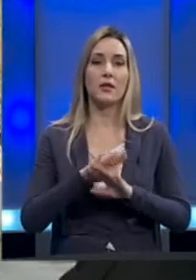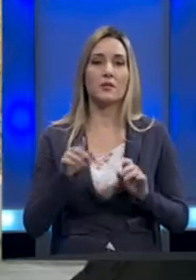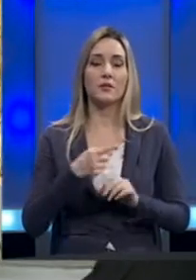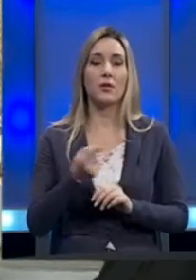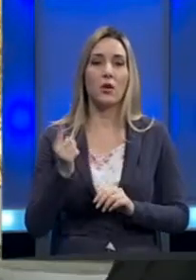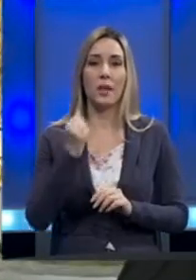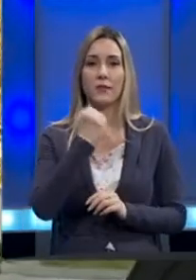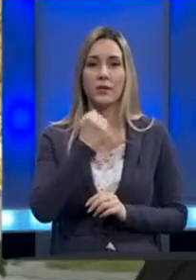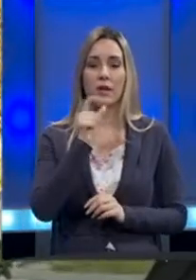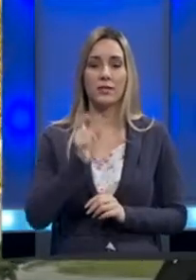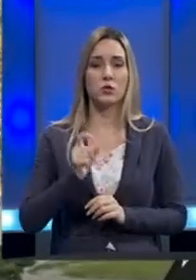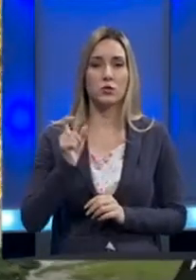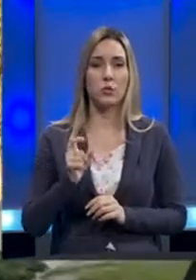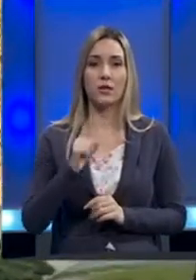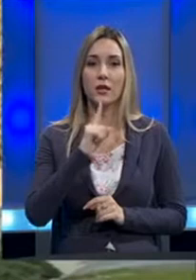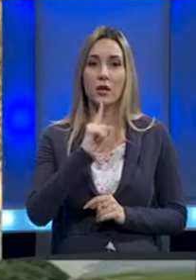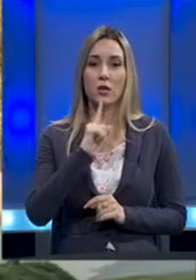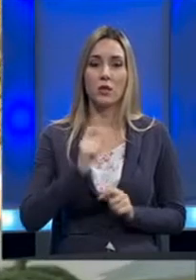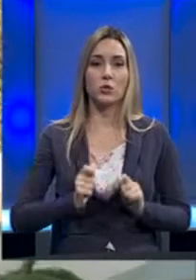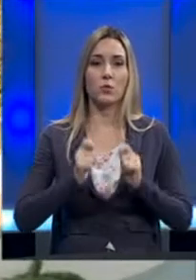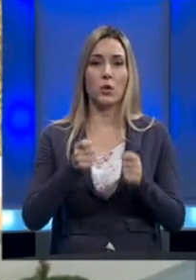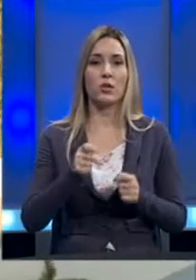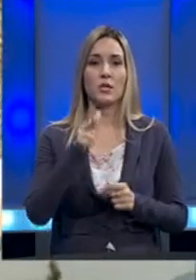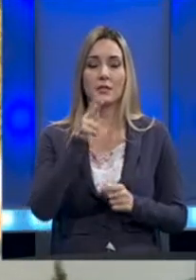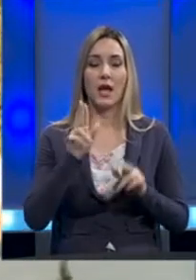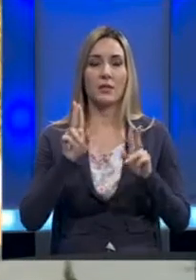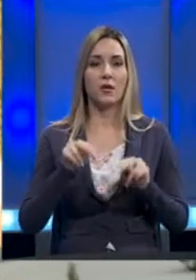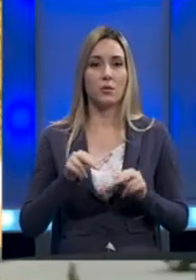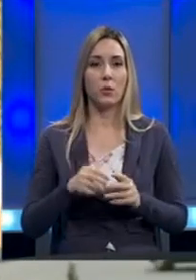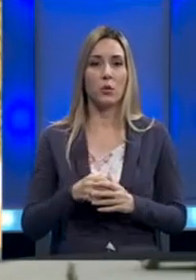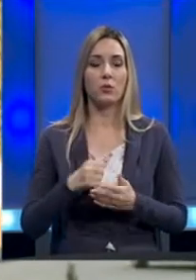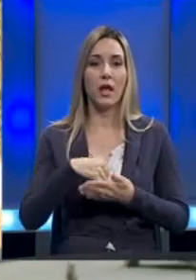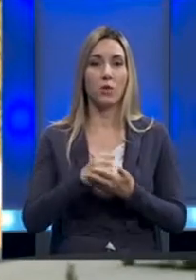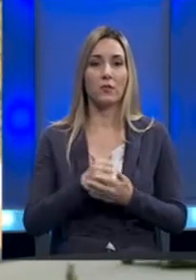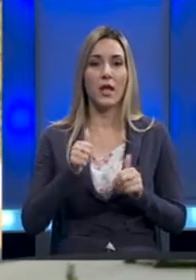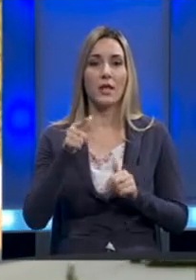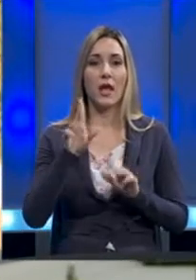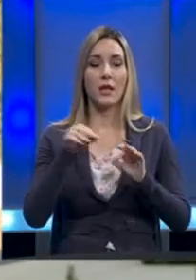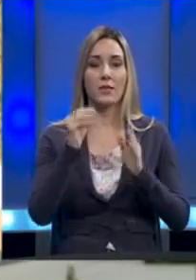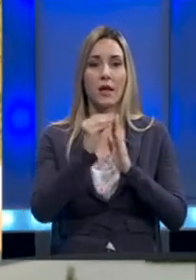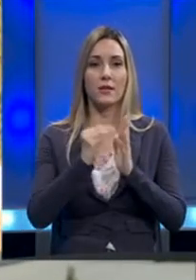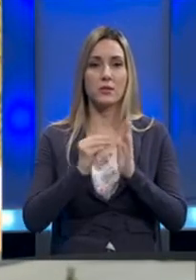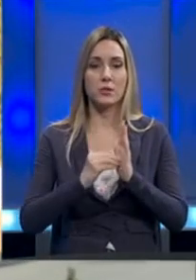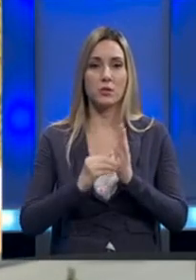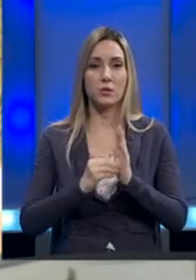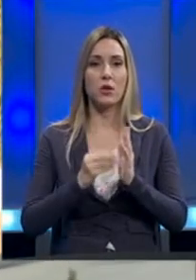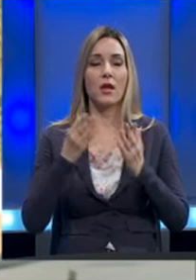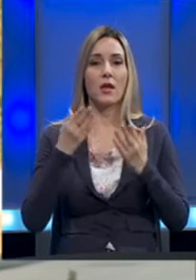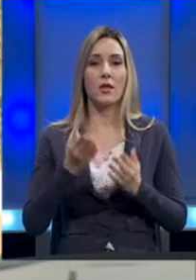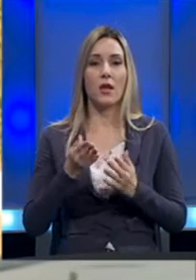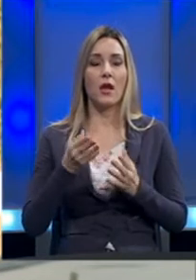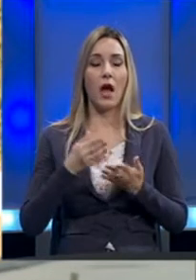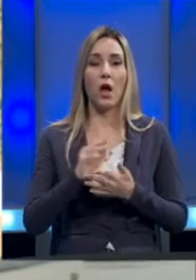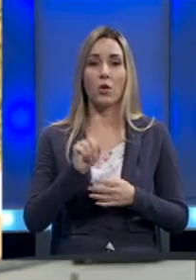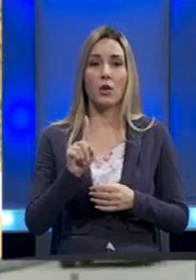privredni subjekti koji su podnijeli zahtje mogu da utvrdi da li se nalaze na tim spiskovima i eventualno